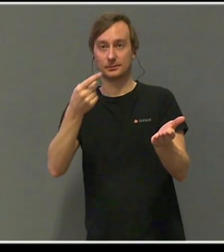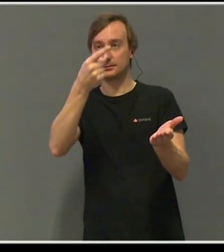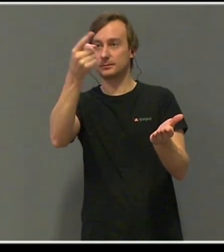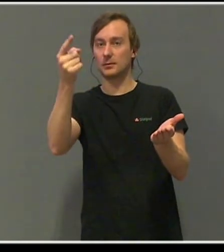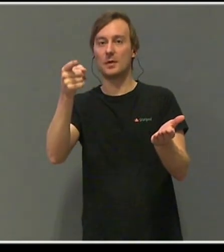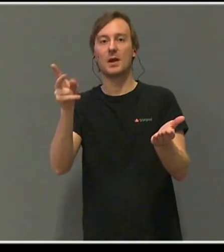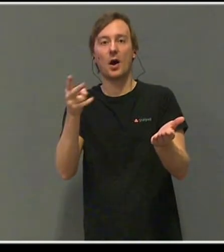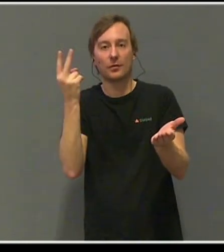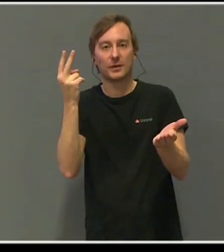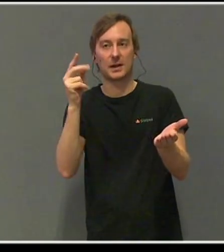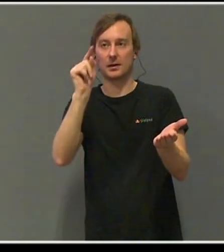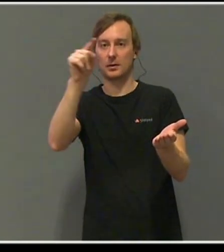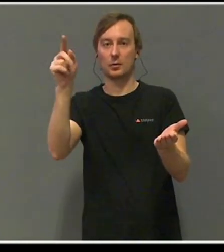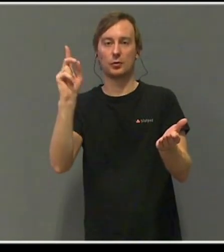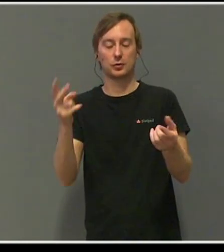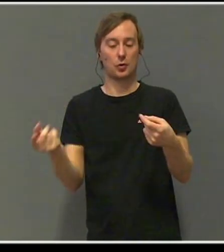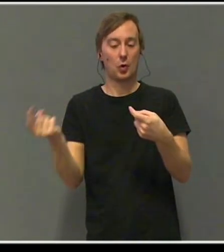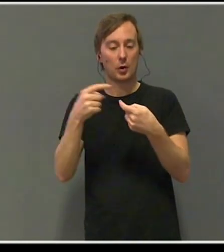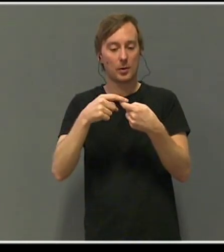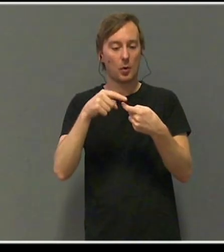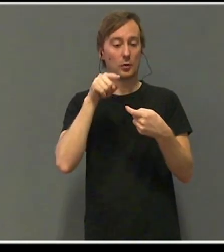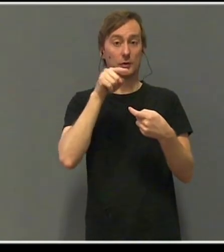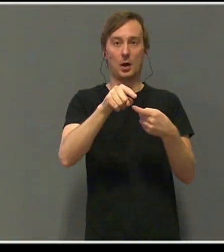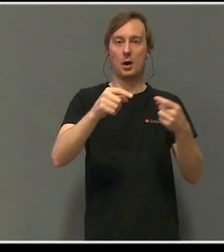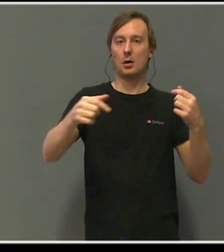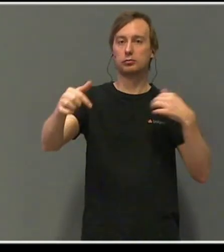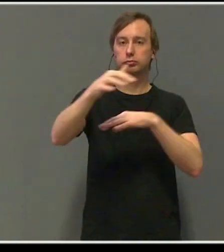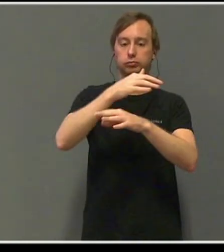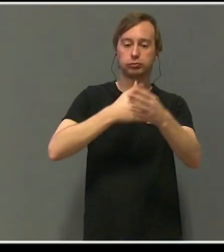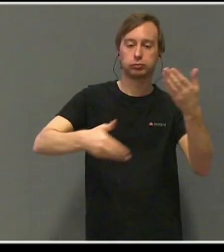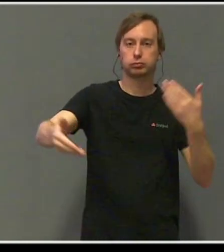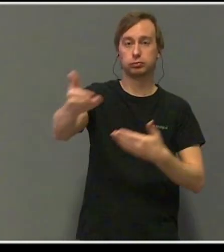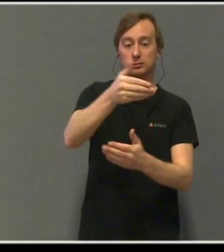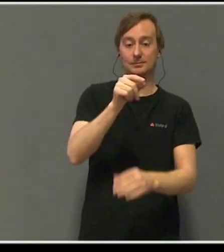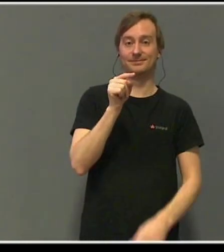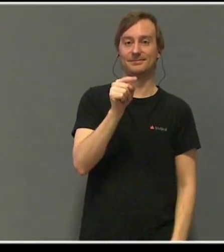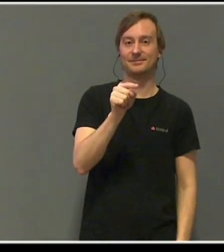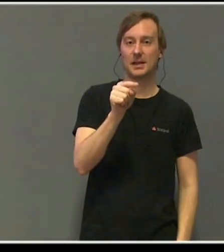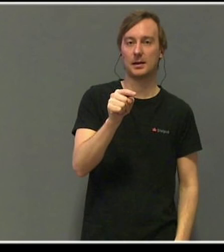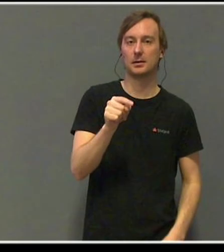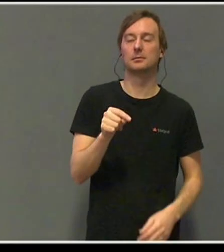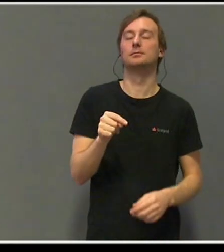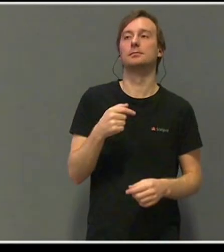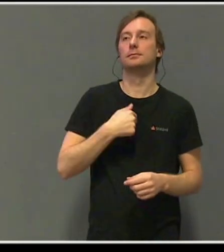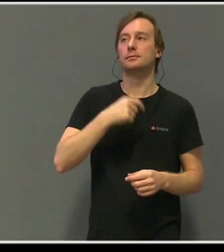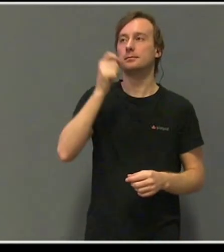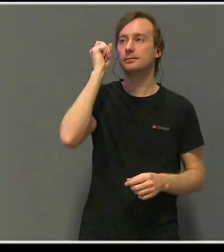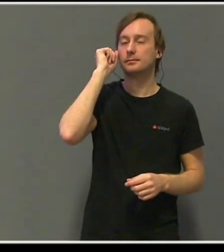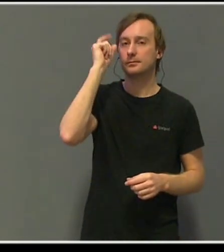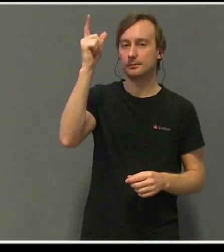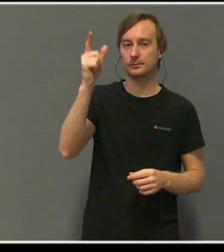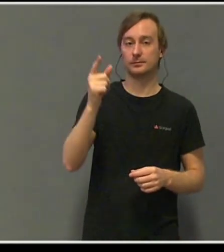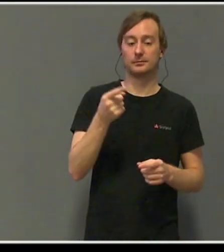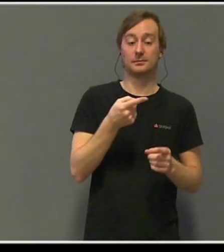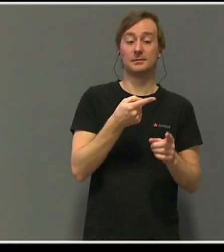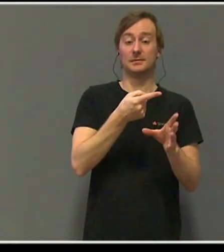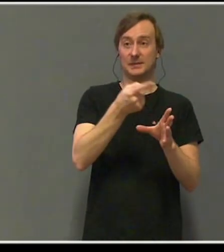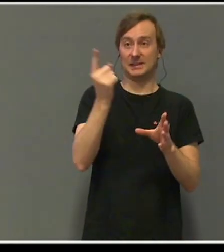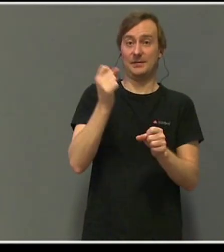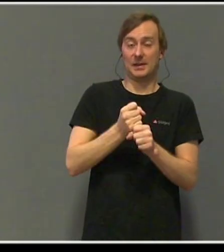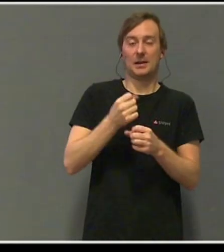der. Sammen. Og det var det som var poenget som var i ferd med å skulle males ut for meg. De hadde vært sammen.